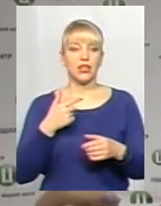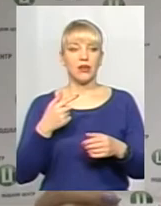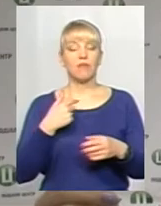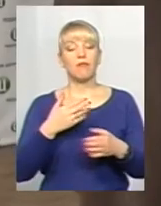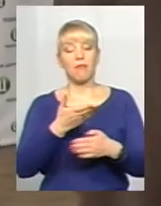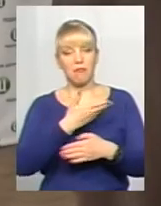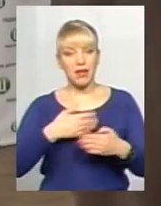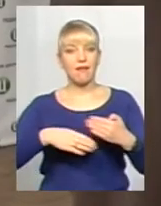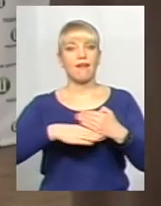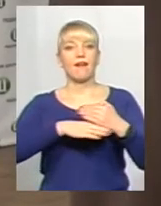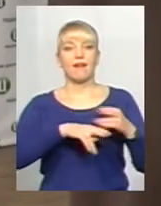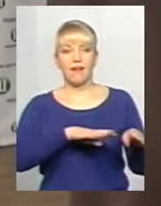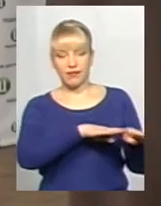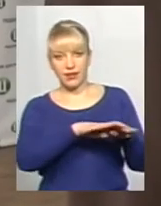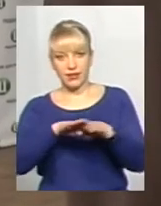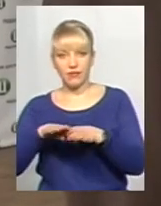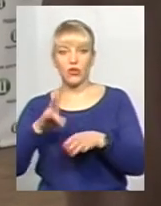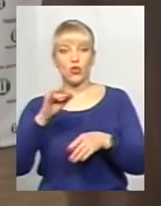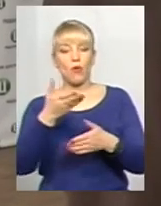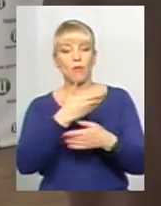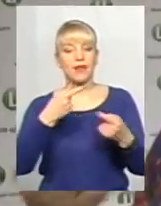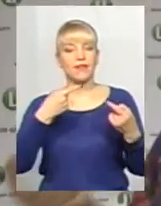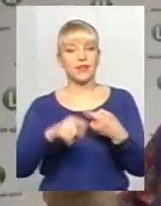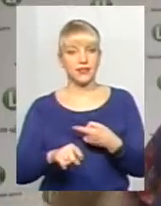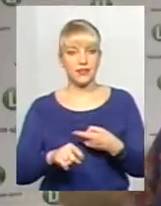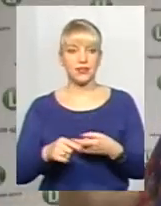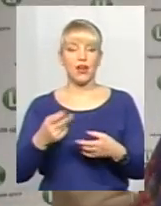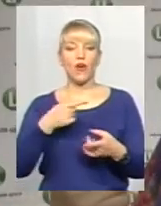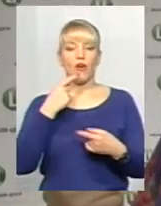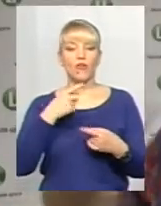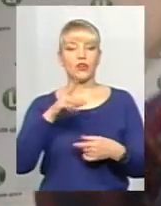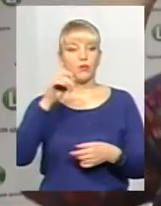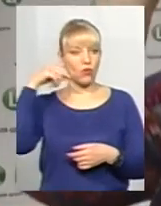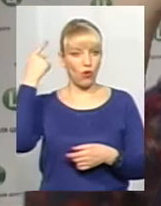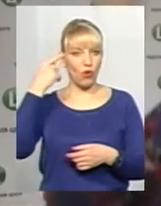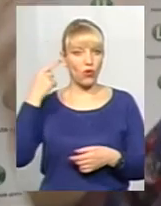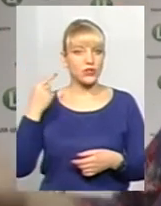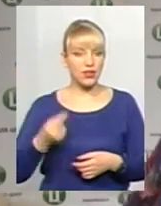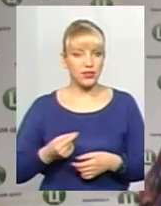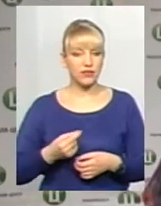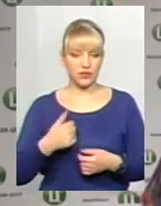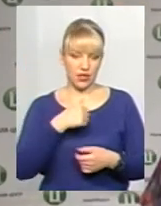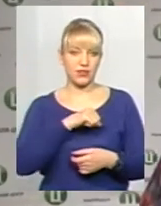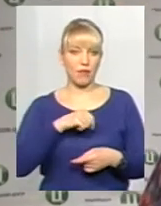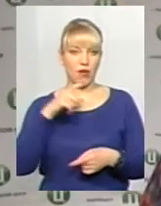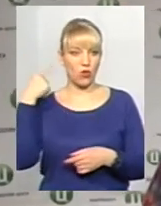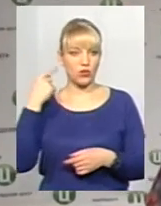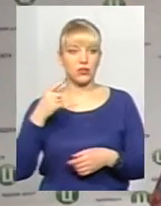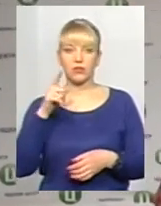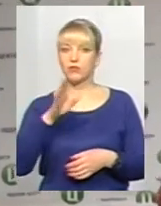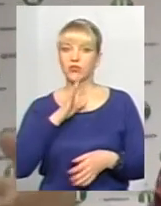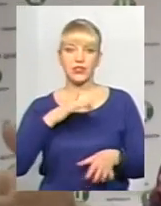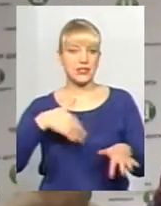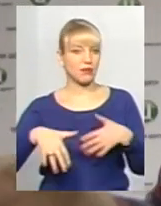ми різні. Якщо взяти історію наших предків, козаків, я дуже люблю ці приклади, тому що я сама козачка, там же жінки не були слабкими.